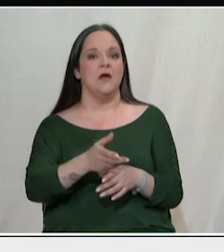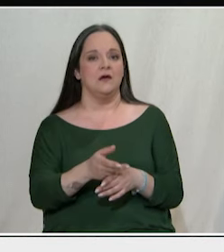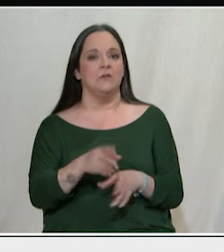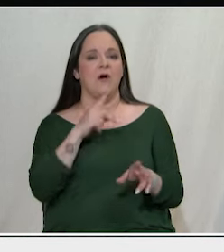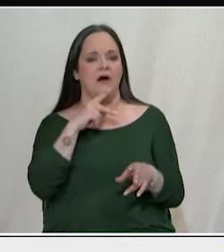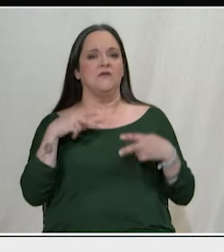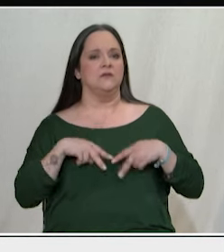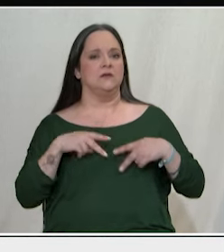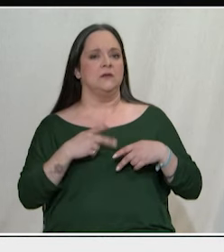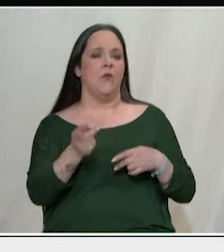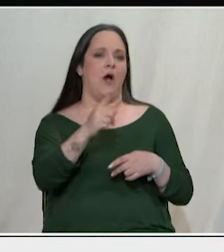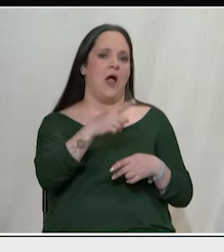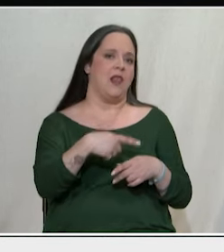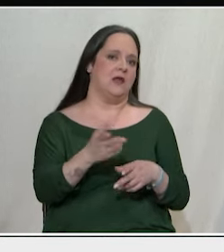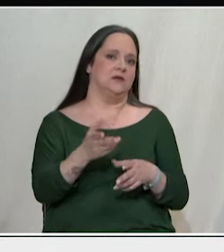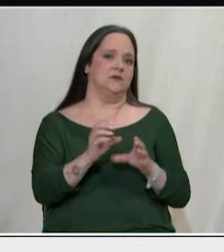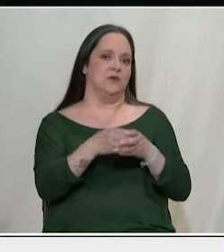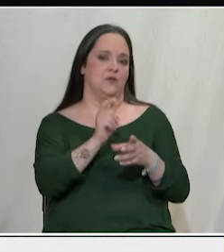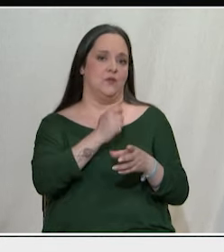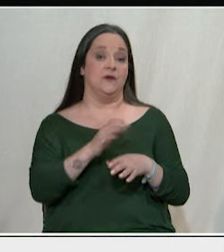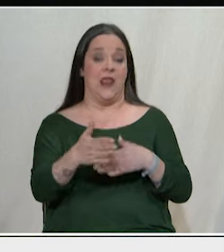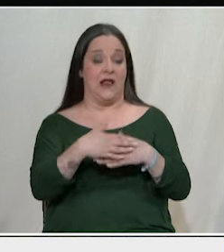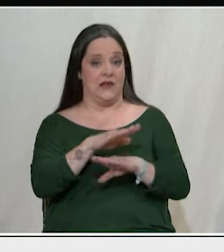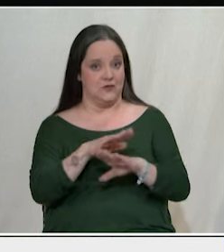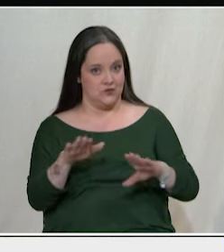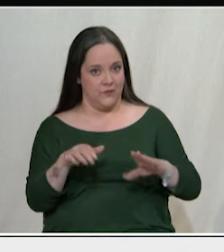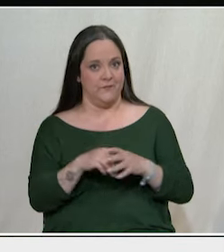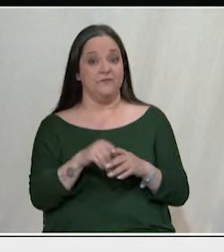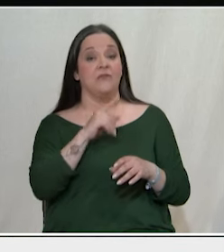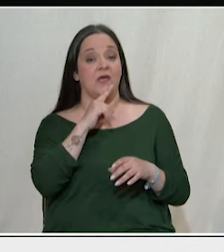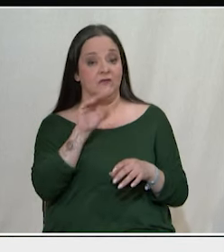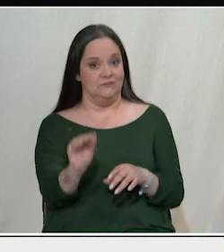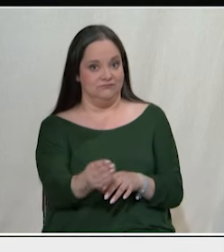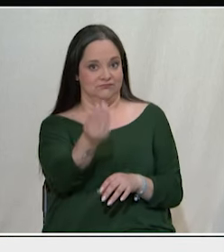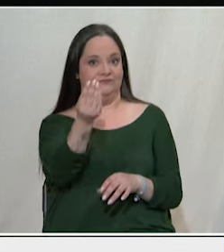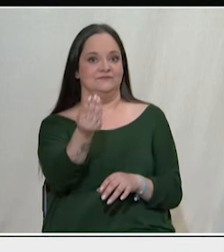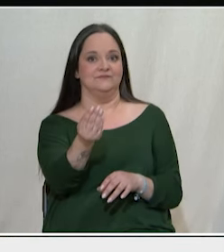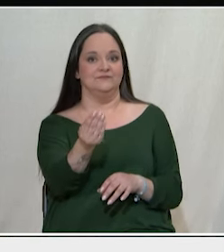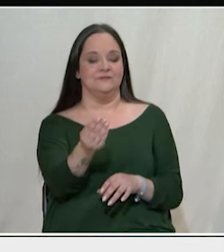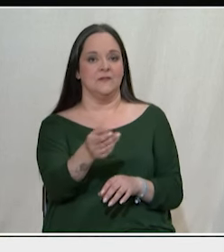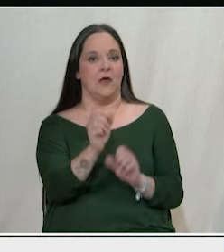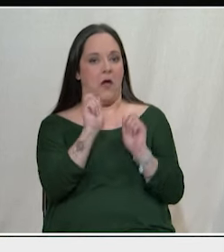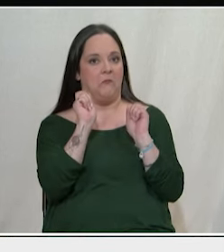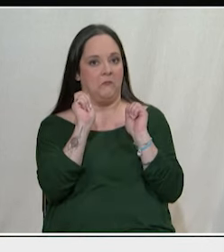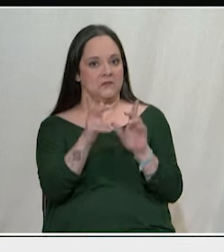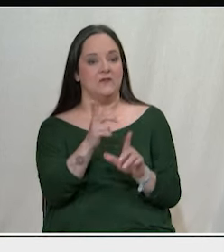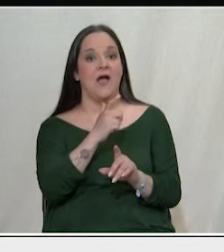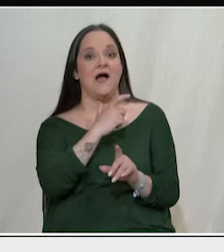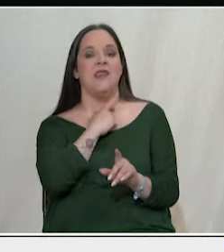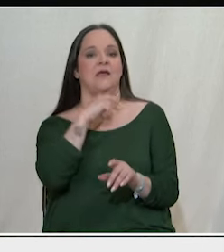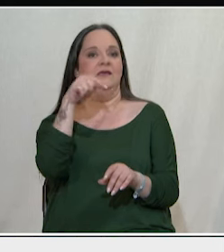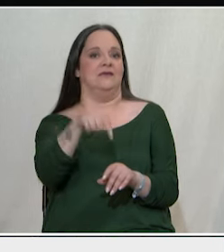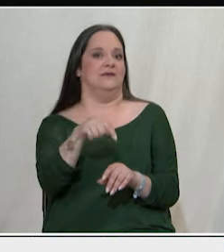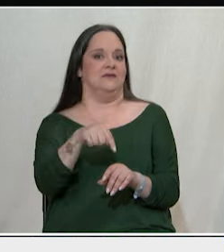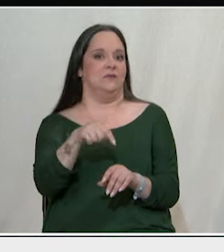εθνικιστικά μπροφώματα. Για να κλείσω, αυτό φέρνει και στην επιφάνεια την τρομακτική ανάγκη που υπάρχει σήμερα